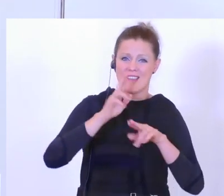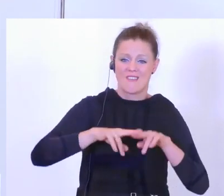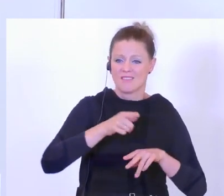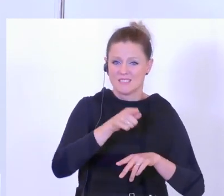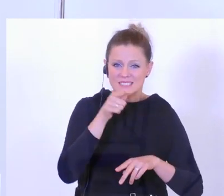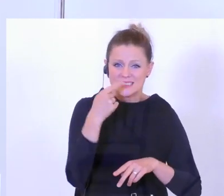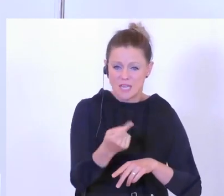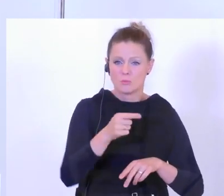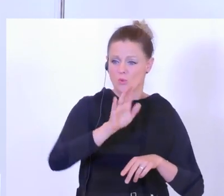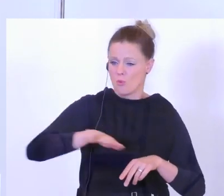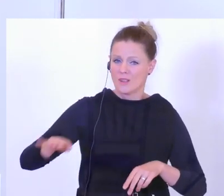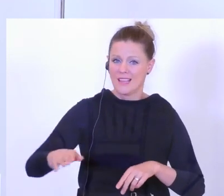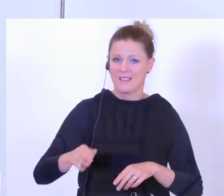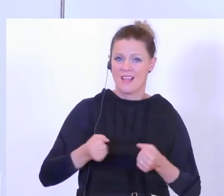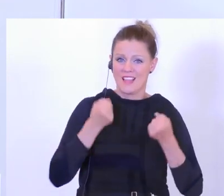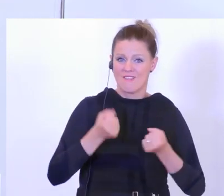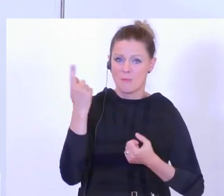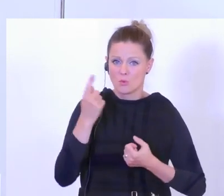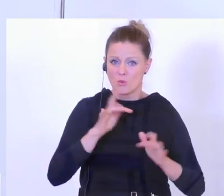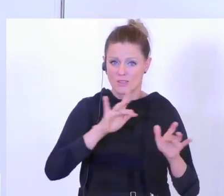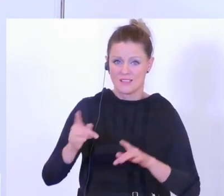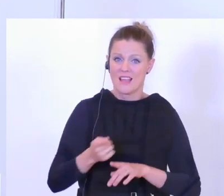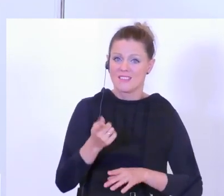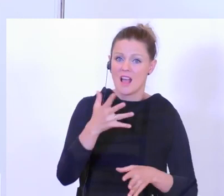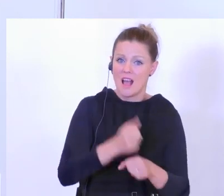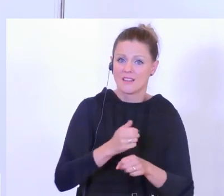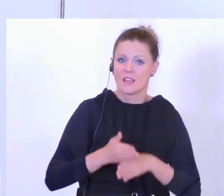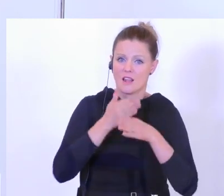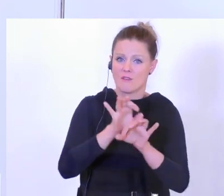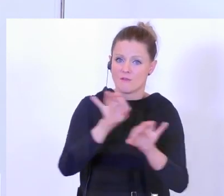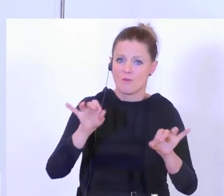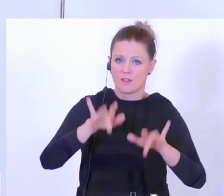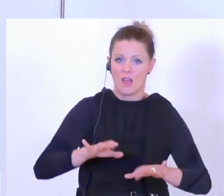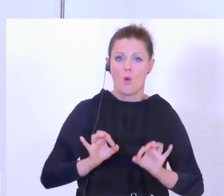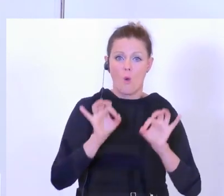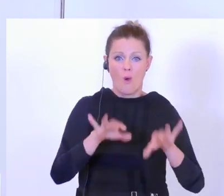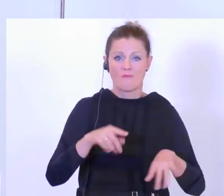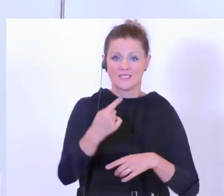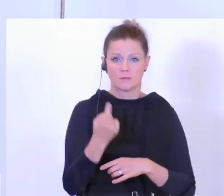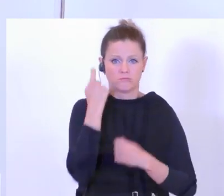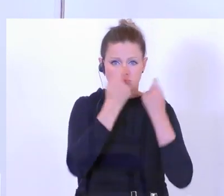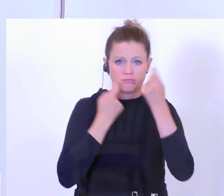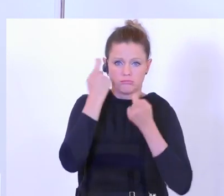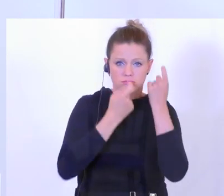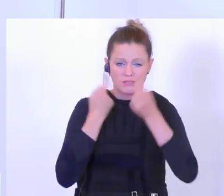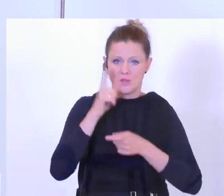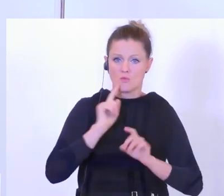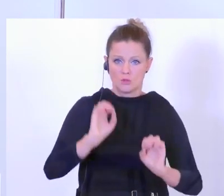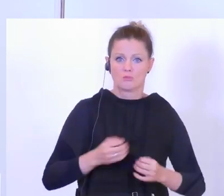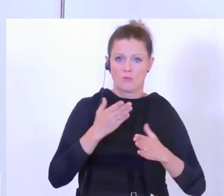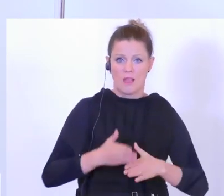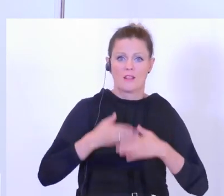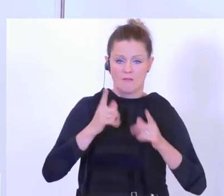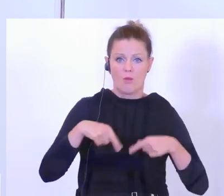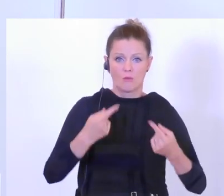und ihre Kinder von Gewalt bedroht sind, dass es eine nachhaltige Hilfe gibt. Die Opfer haben meist die Sorge, dass es nur eine Spontanhilfe